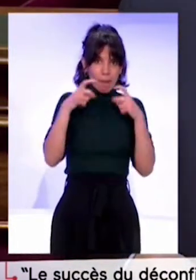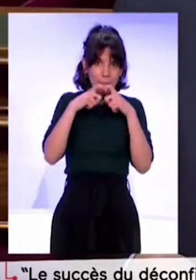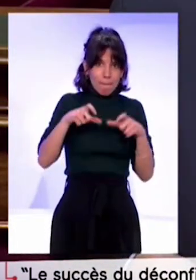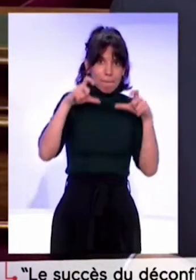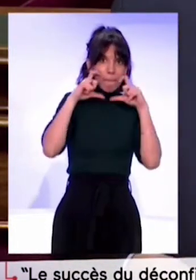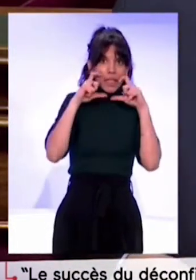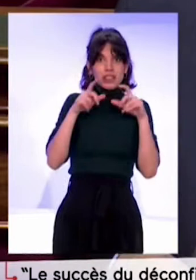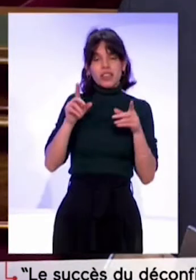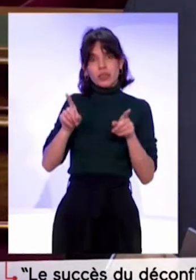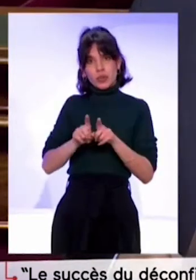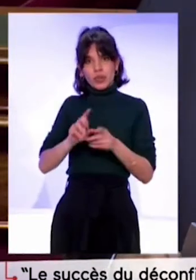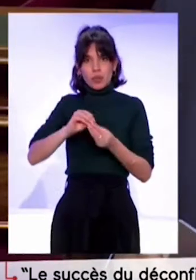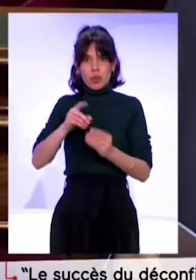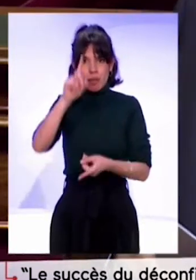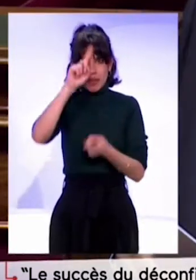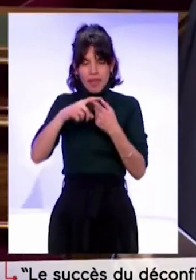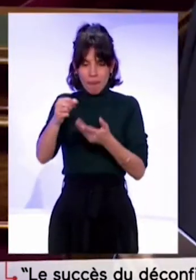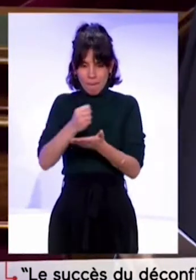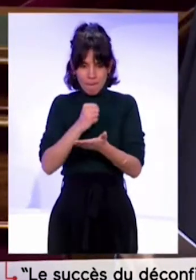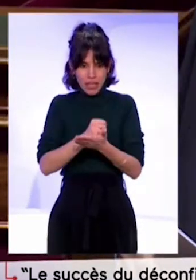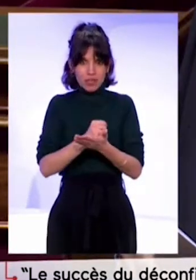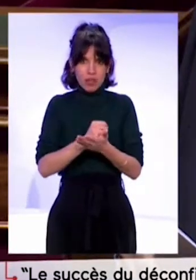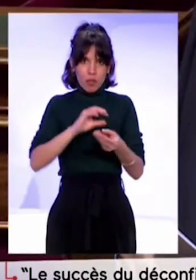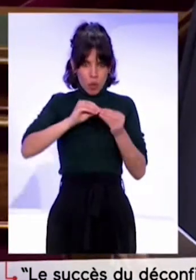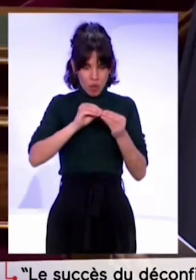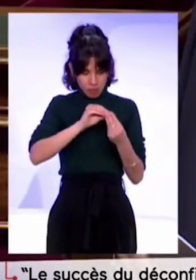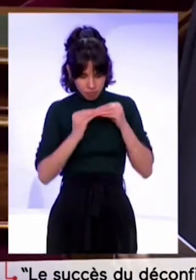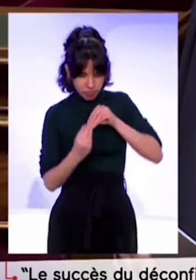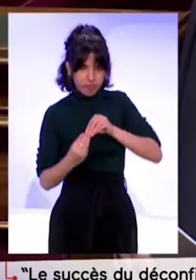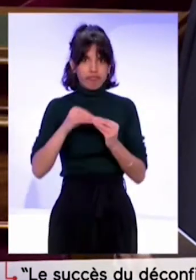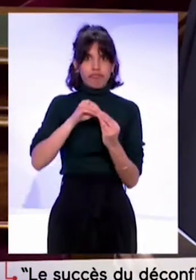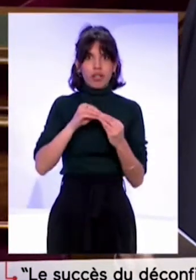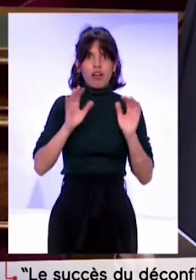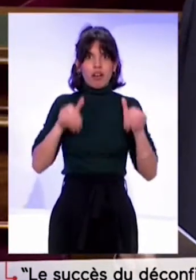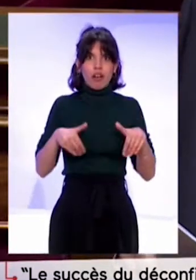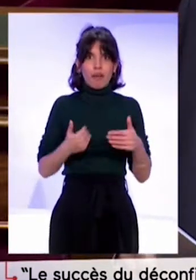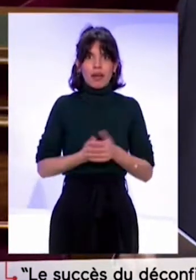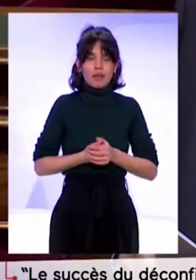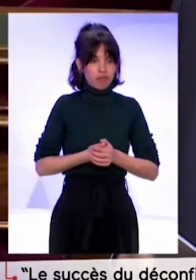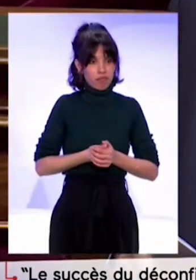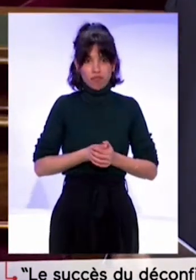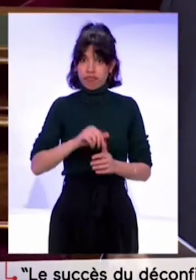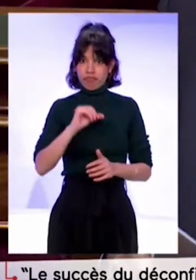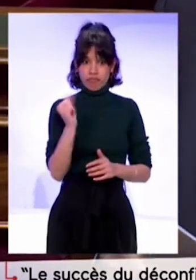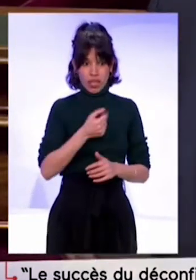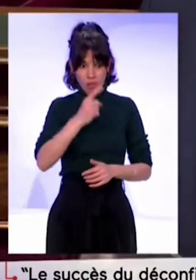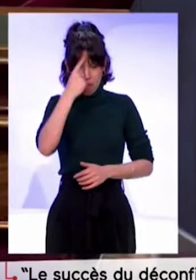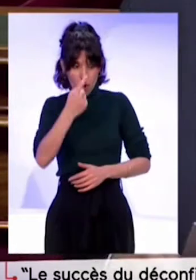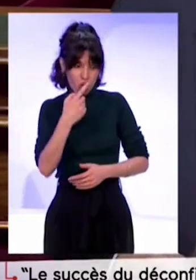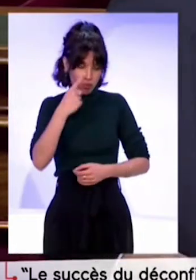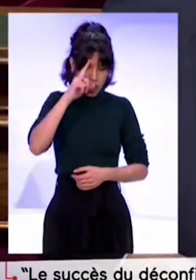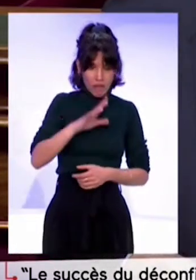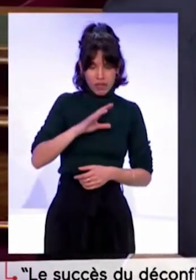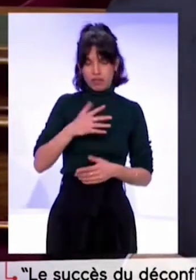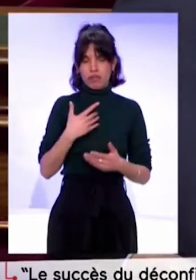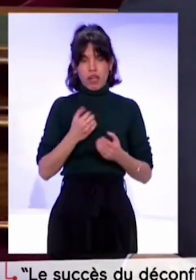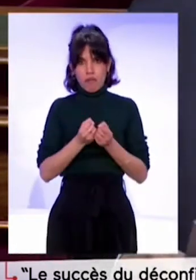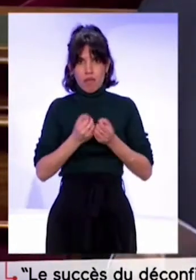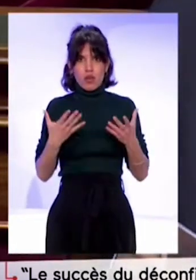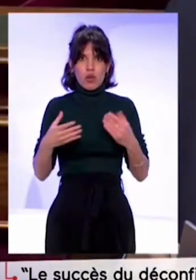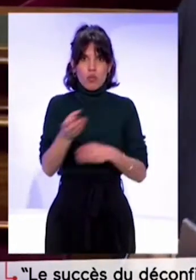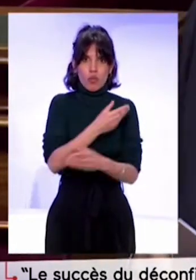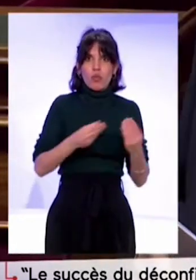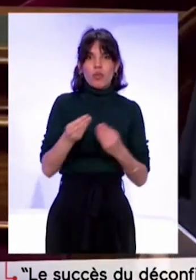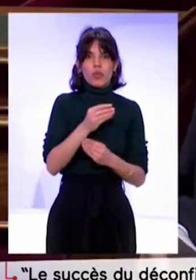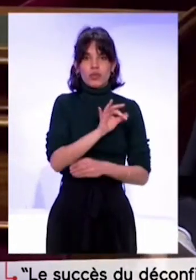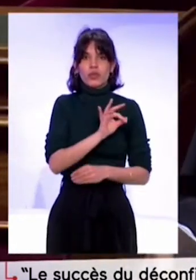On peut tourner le problème dans tous les sens, quoi qu'on dise, quoi qu fasse, quoi qu'on pense. Nombreux sont les Français, une très